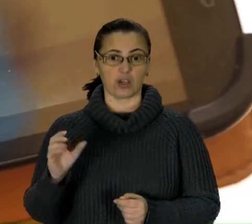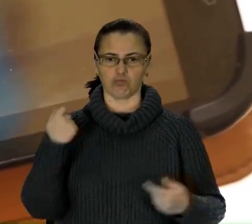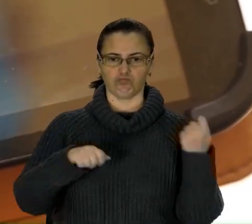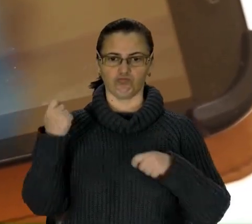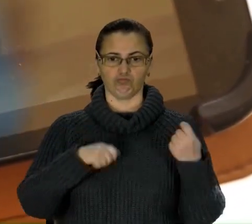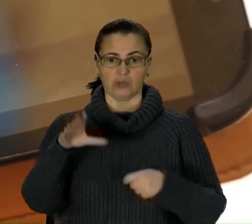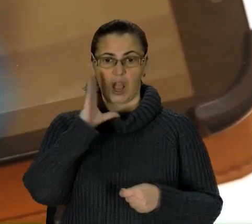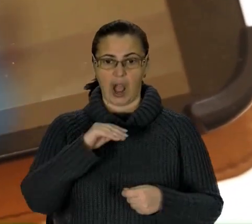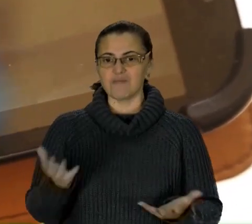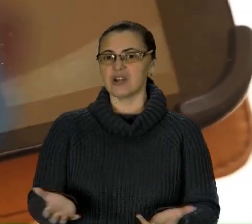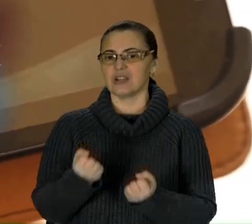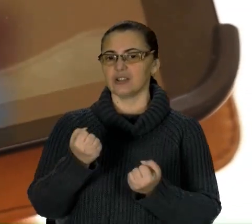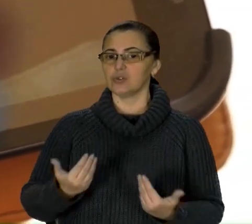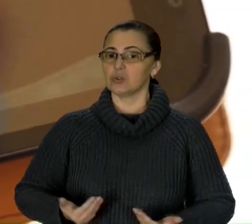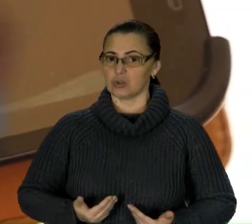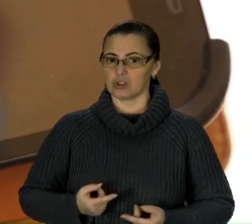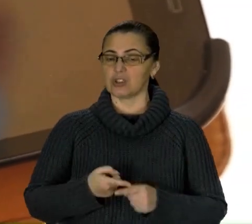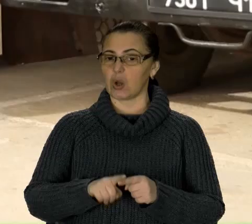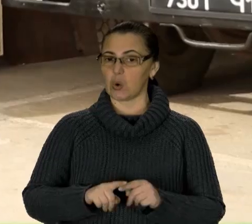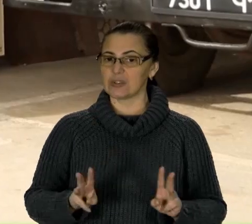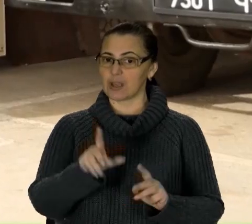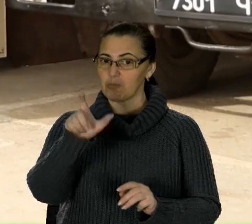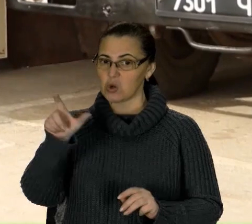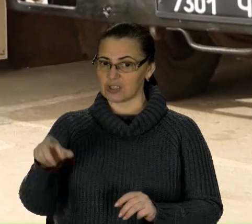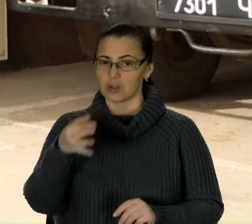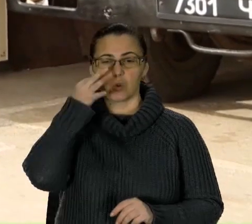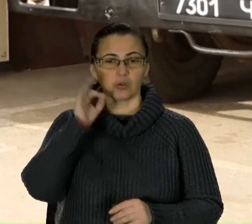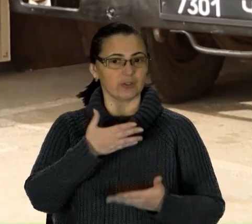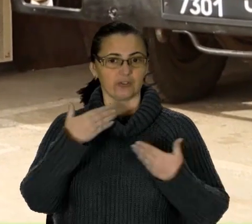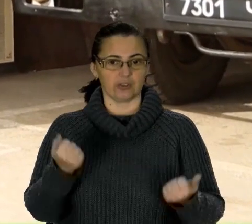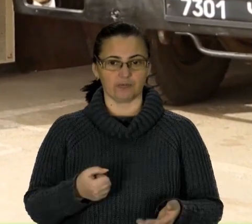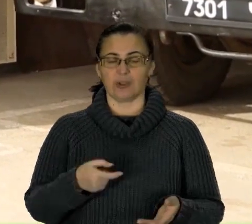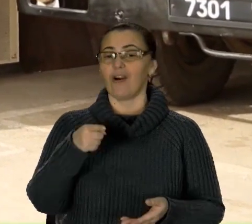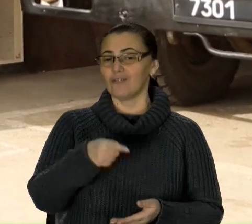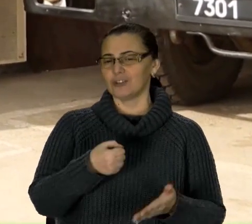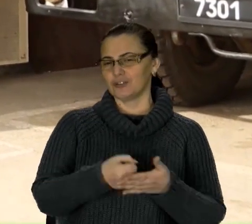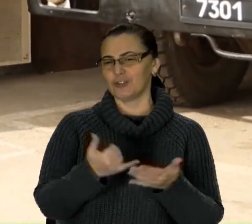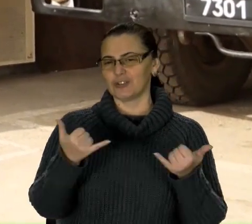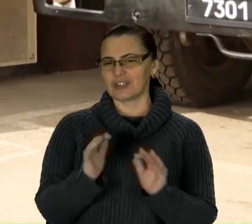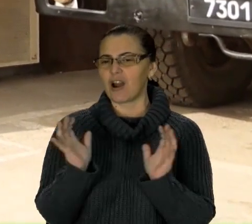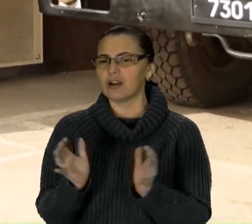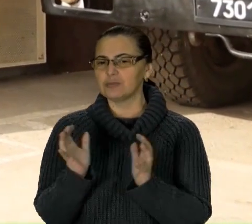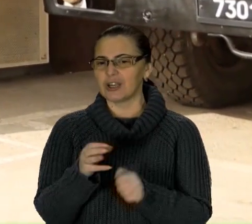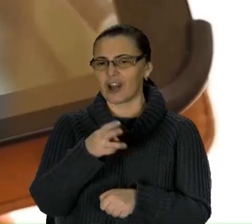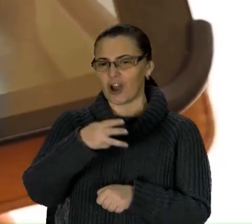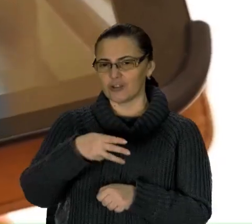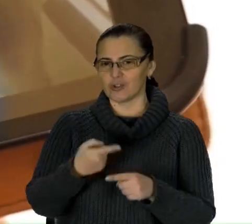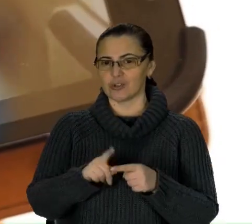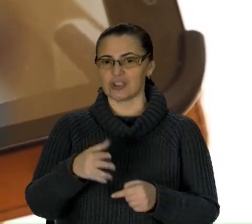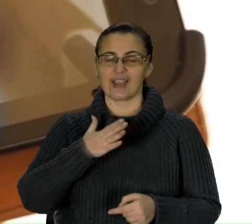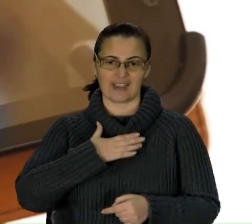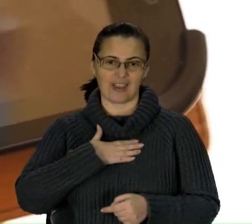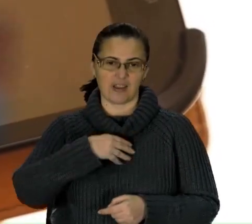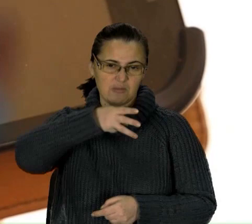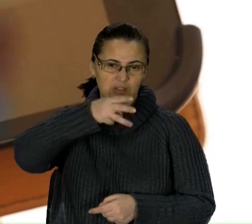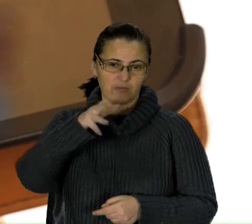навіть життя. Втім у цих пожежників досвіду поки що катма. Вони досі зберігають сюжет, який ми знімали про них чотири роки тому, коли у